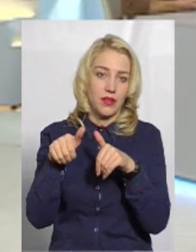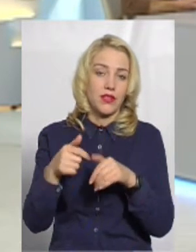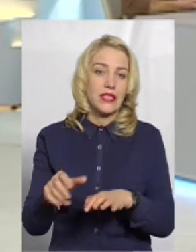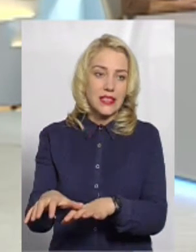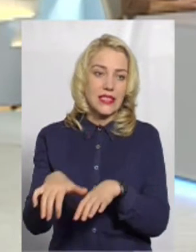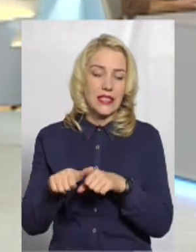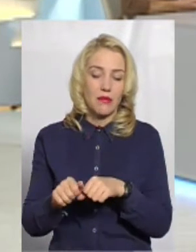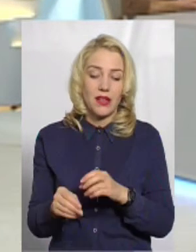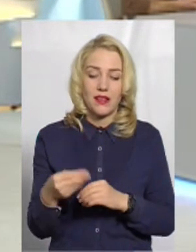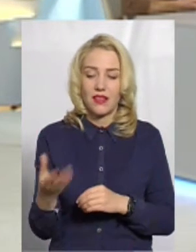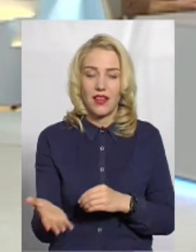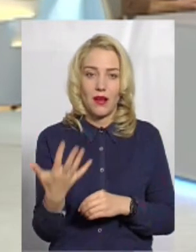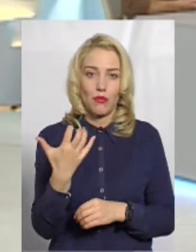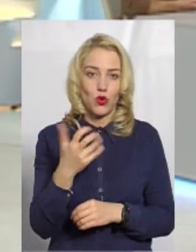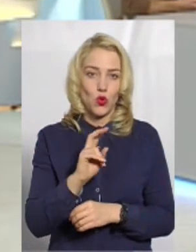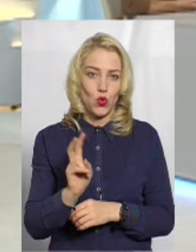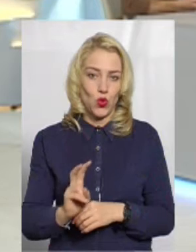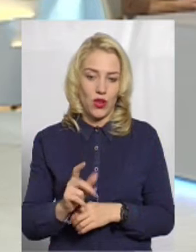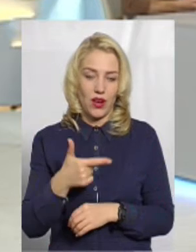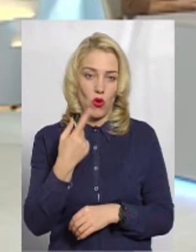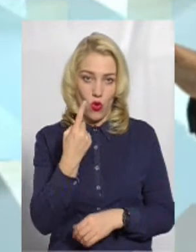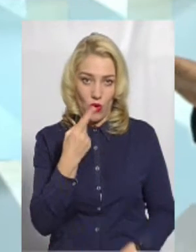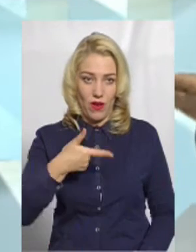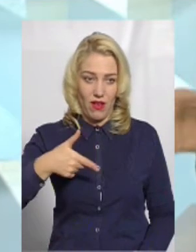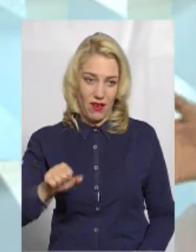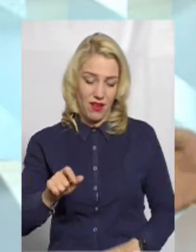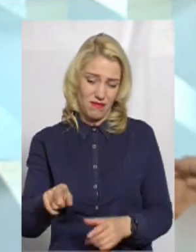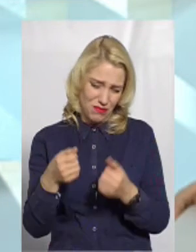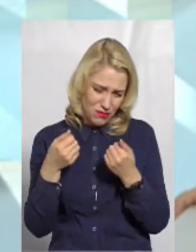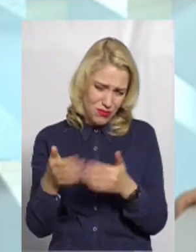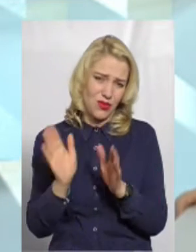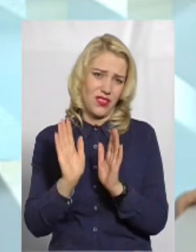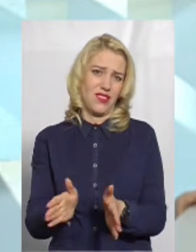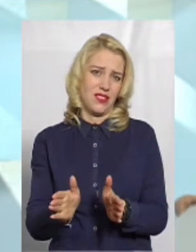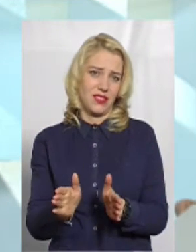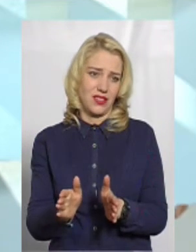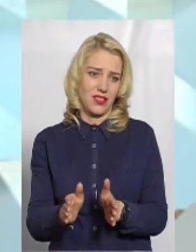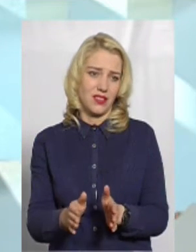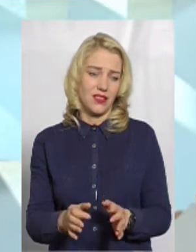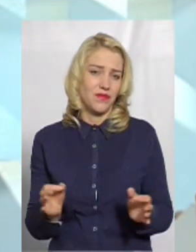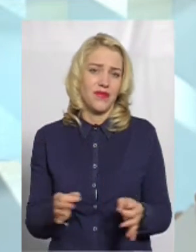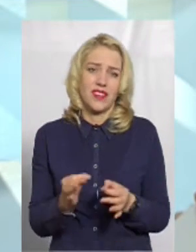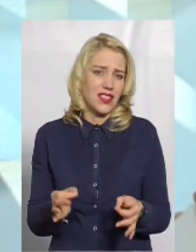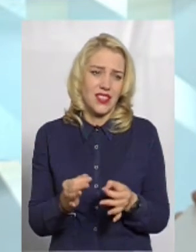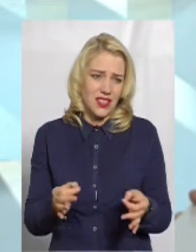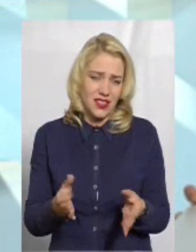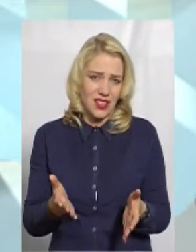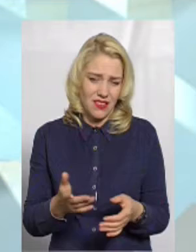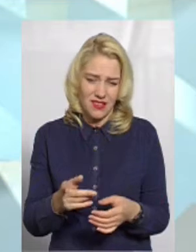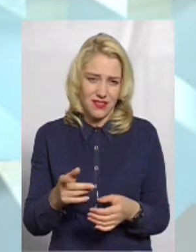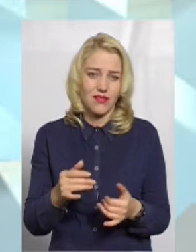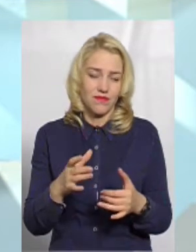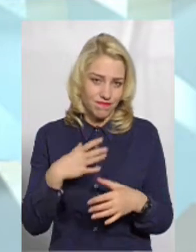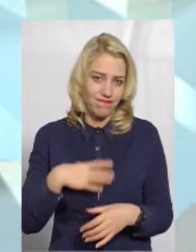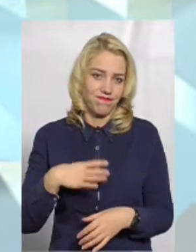Забрати, давши йому там 500 доларів за яктар, і він продасть. Він продасть. Ніде він не